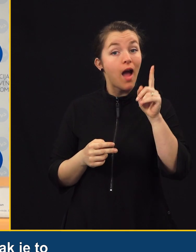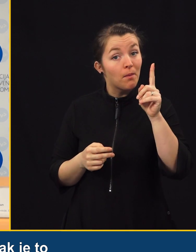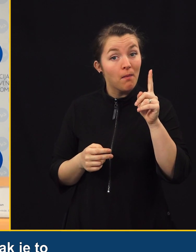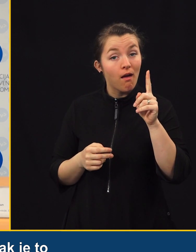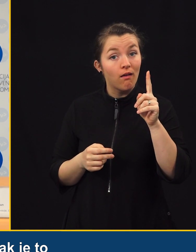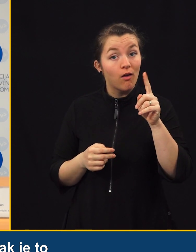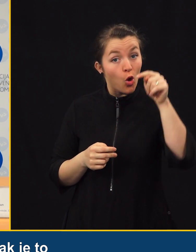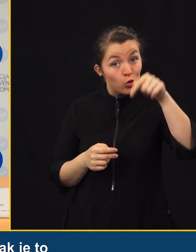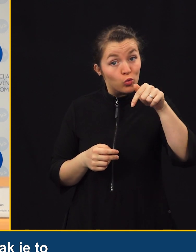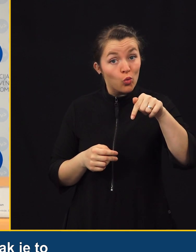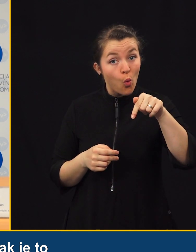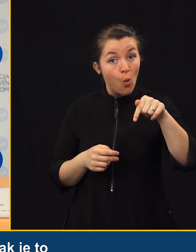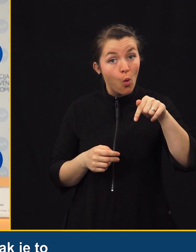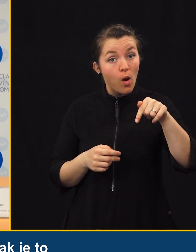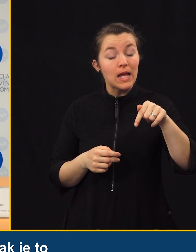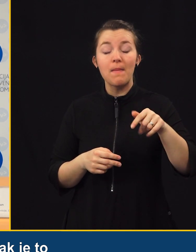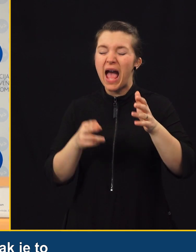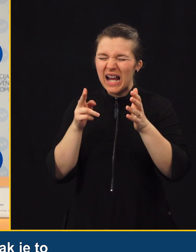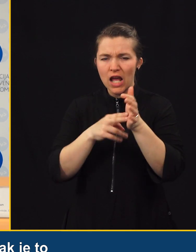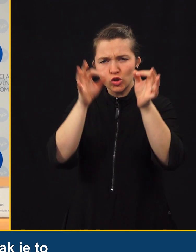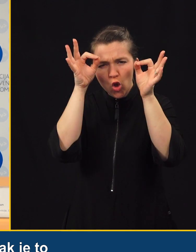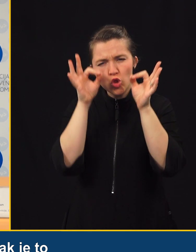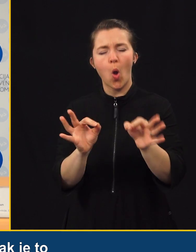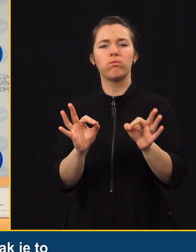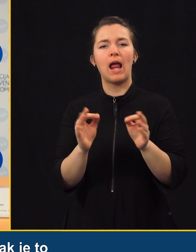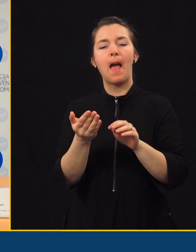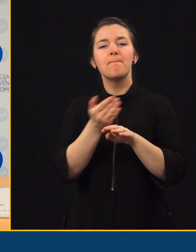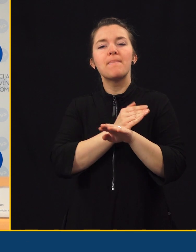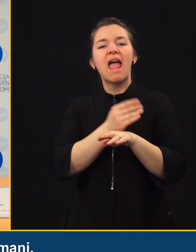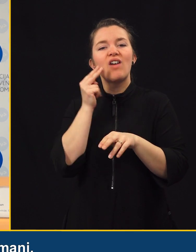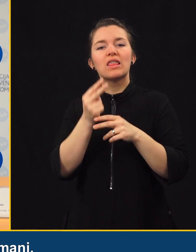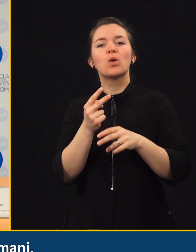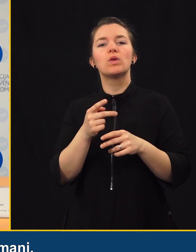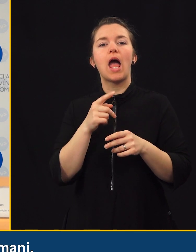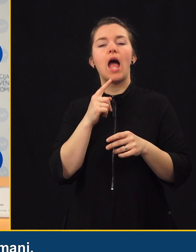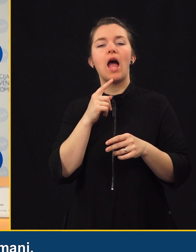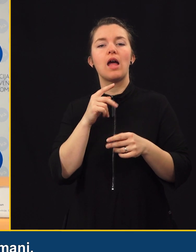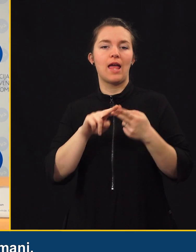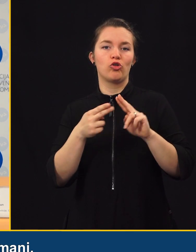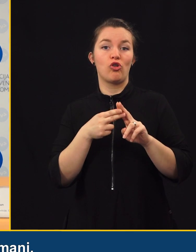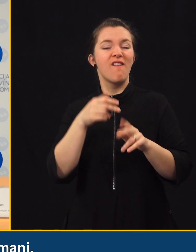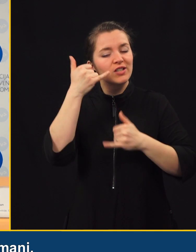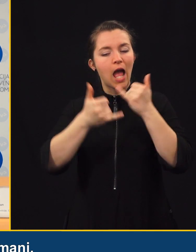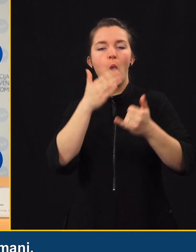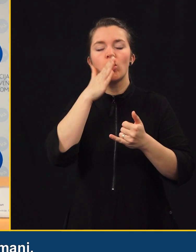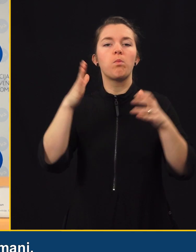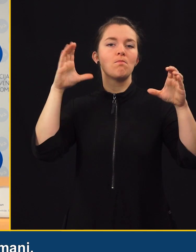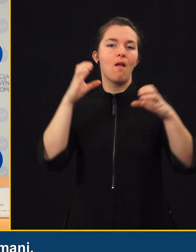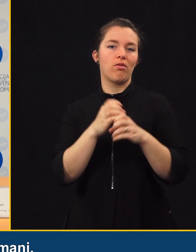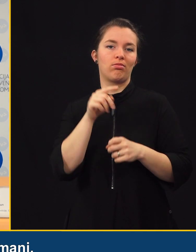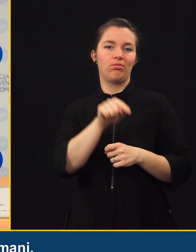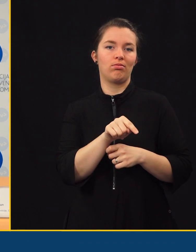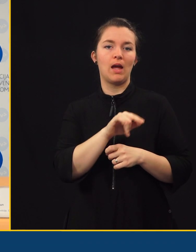je pa to neverjetna preventivna poteza. Vsako leto bi jih bilo manjno, ker bi se sigurno ljudje